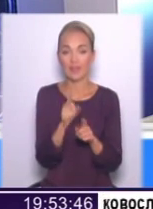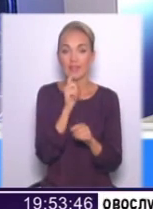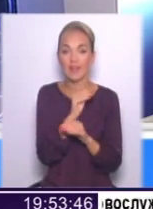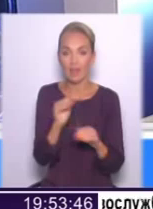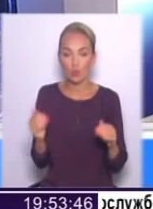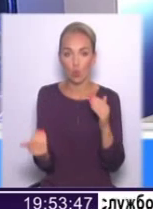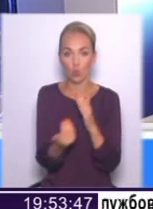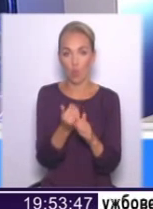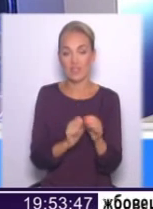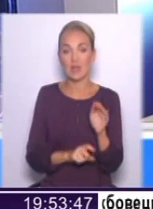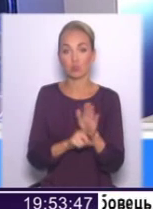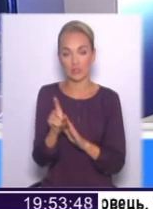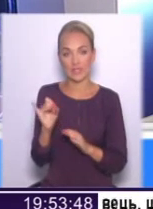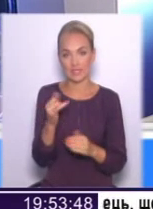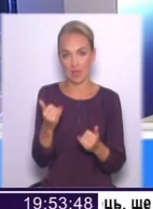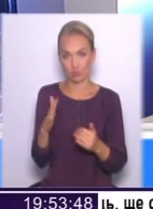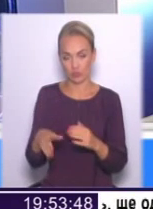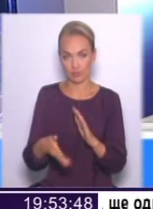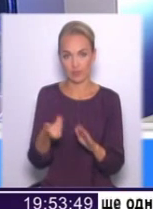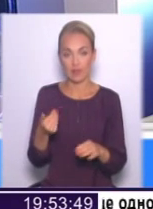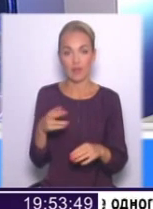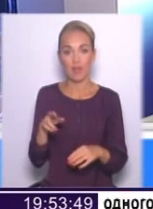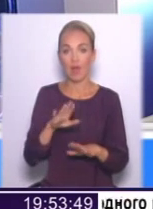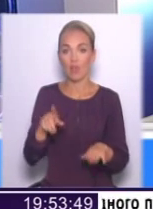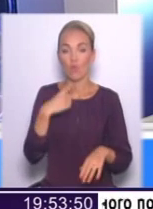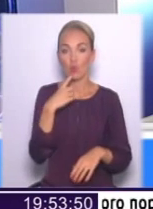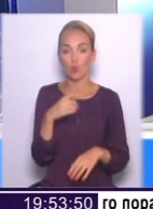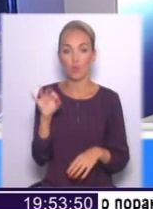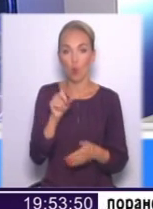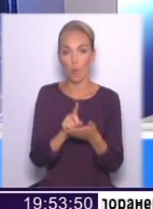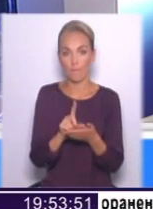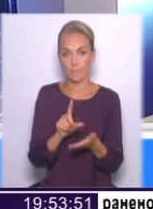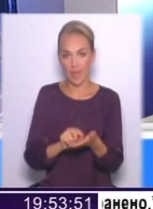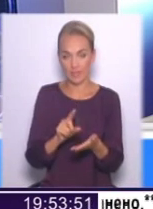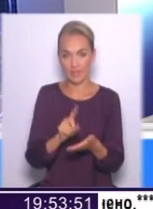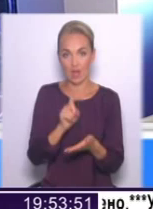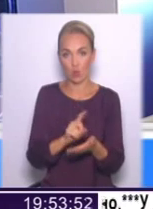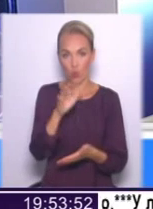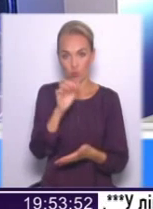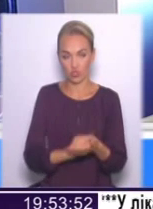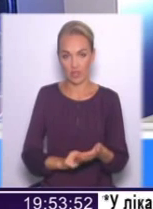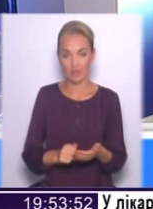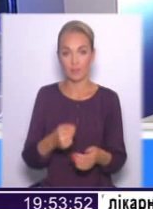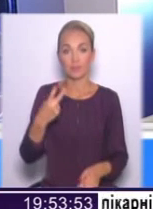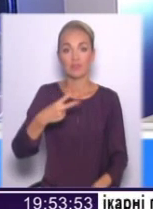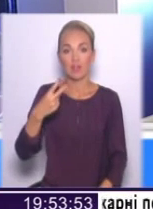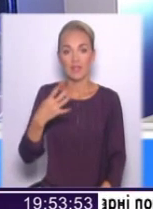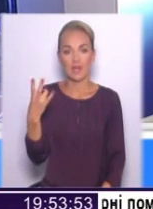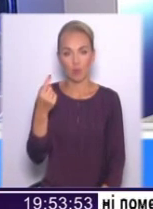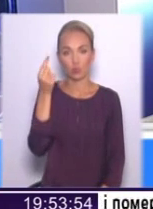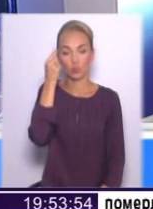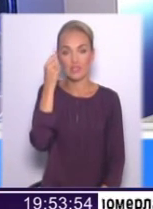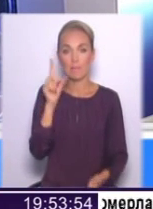в іюлі, і зараз буде все зніматися. Я вже не говорю про пенсії, налогообложення, яке вже на зубах. Два, це ж треба додуматись.